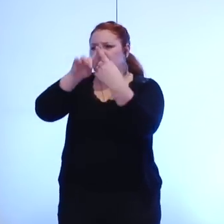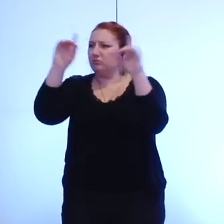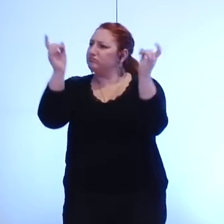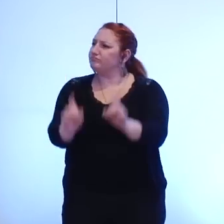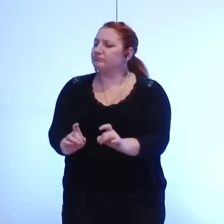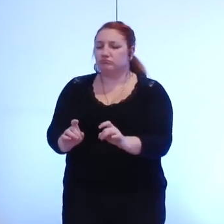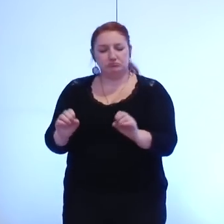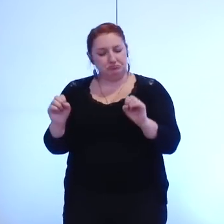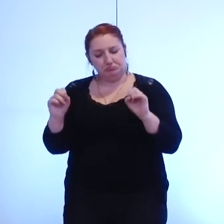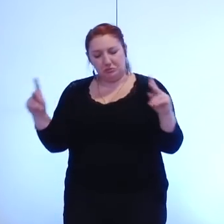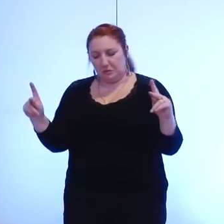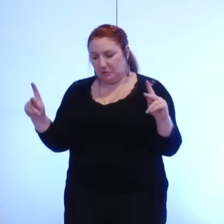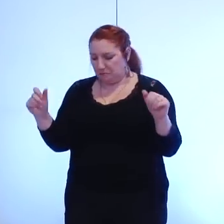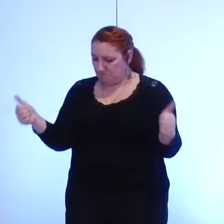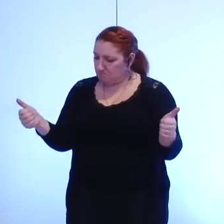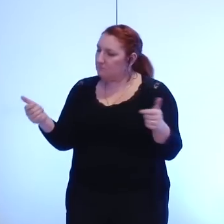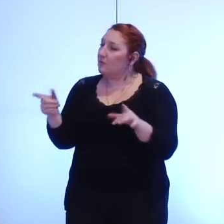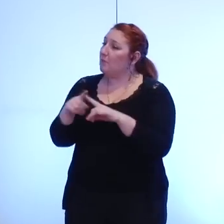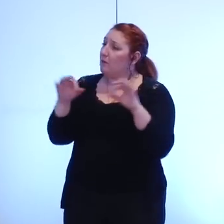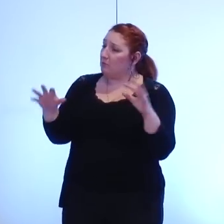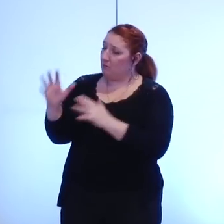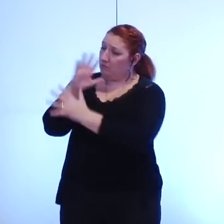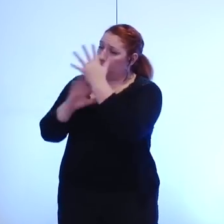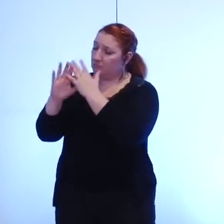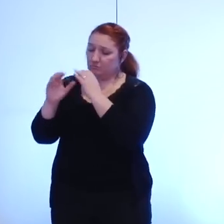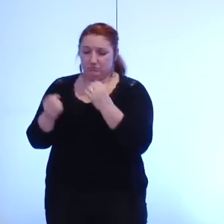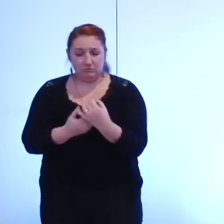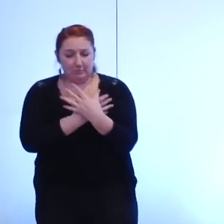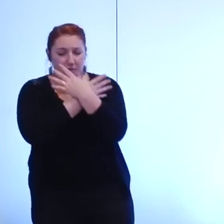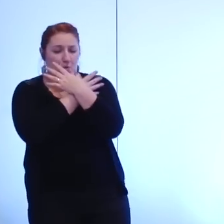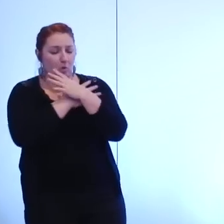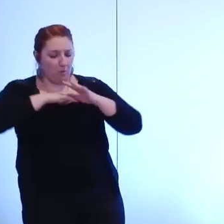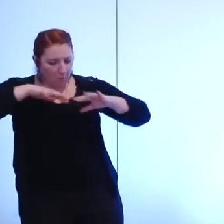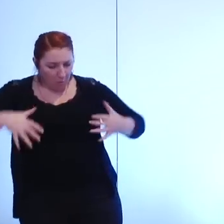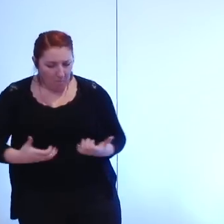le même temps vous avez dit la métro ne prend que ses compétences